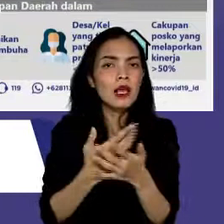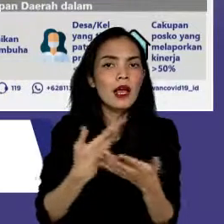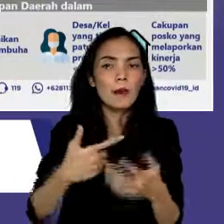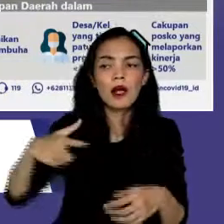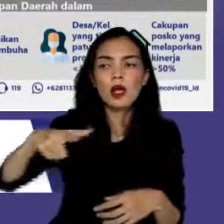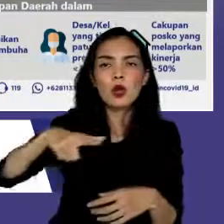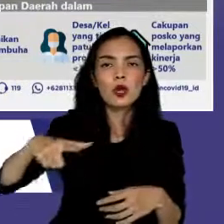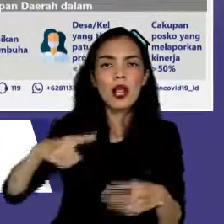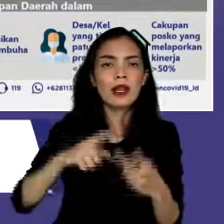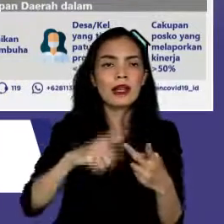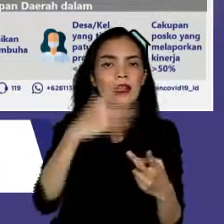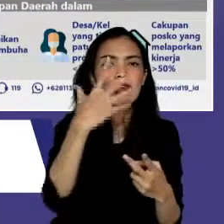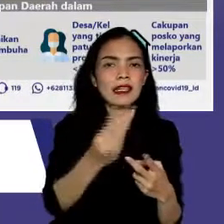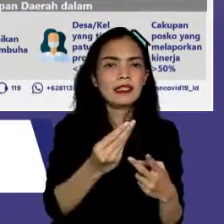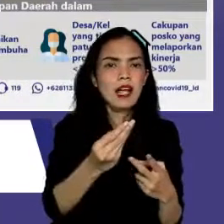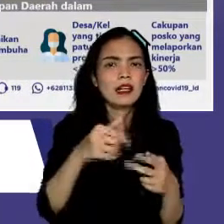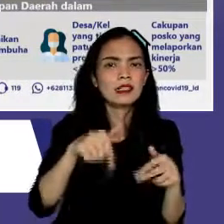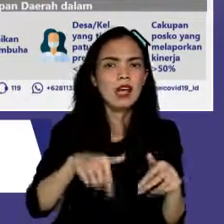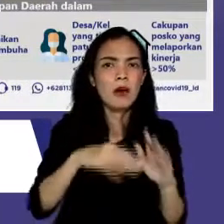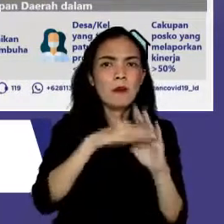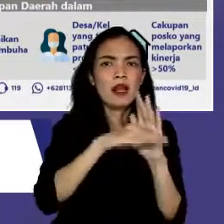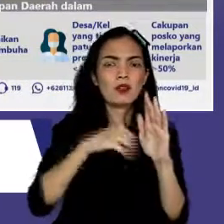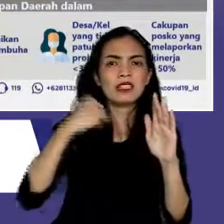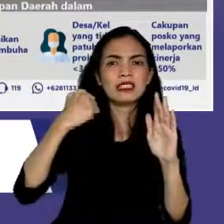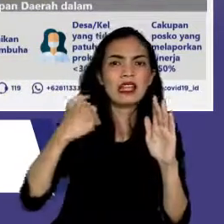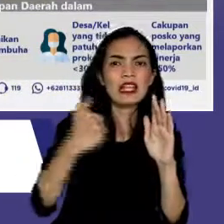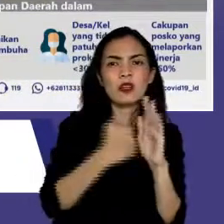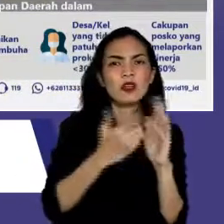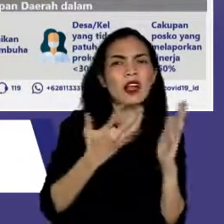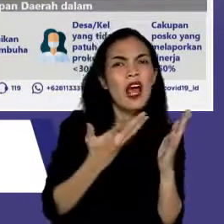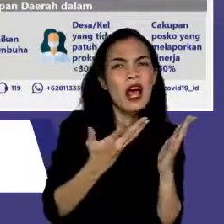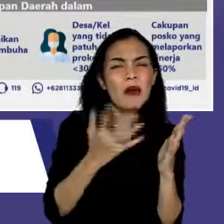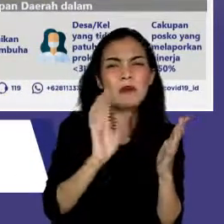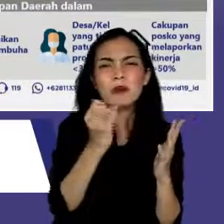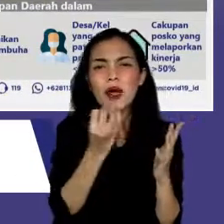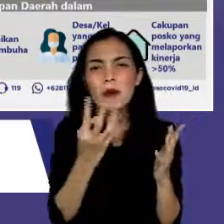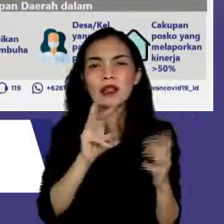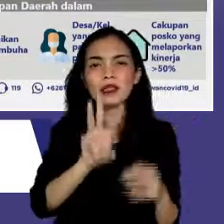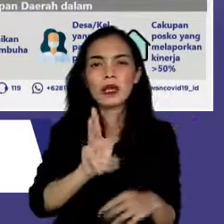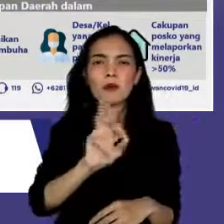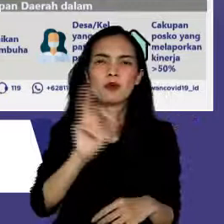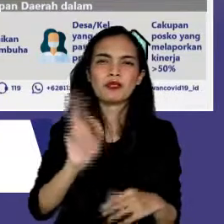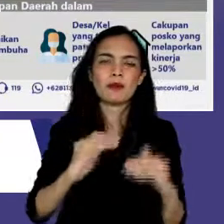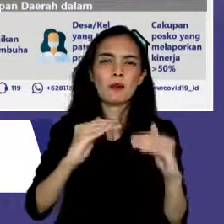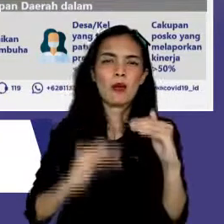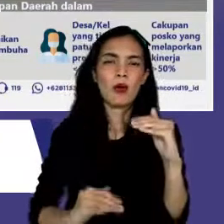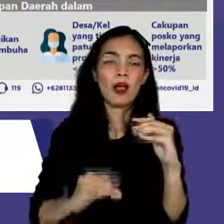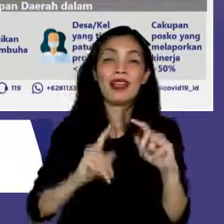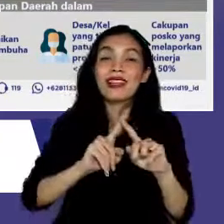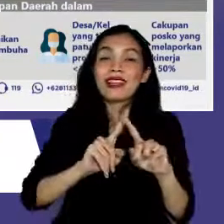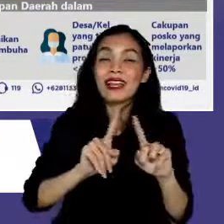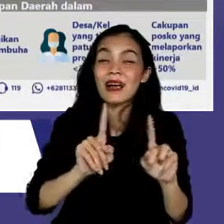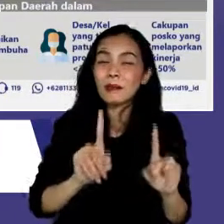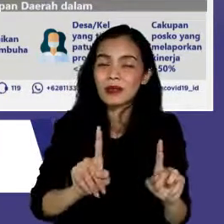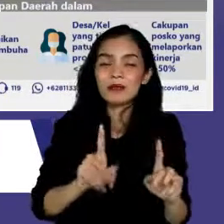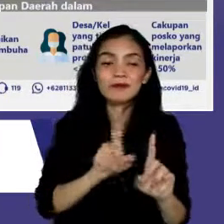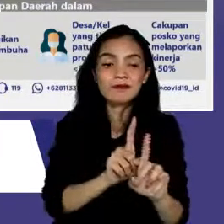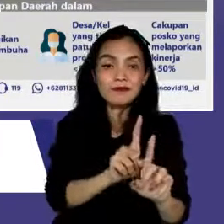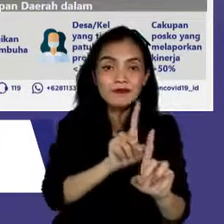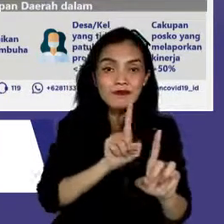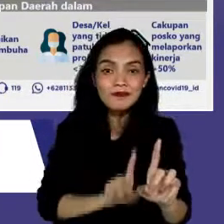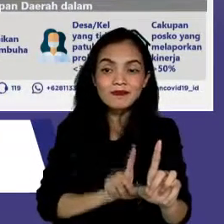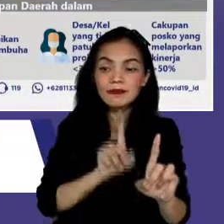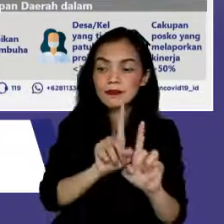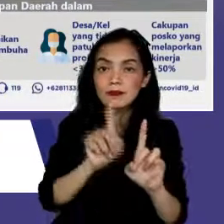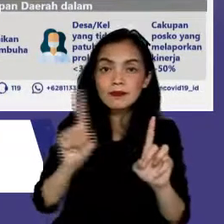patuh di bawah 30% pada 7 provinsi ini. Namun sayangnya untuk kepatuhan menjaga jarak